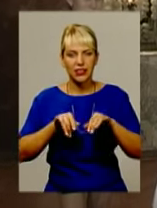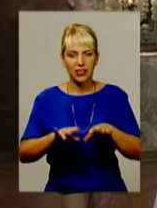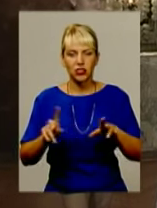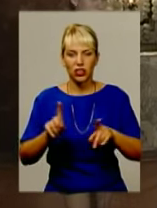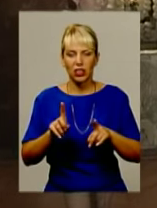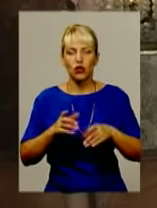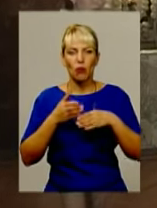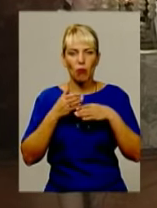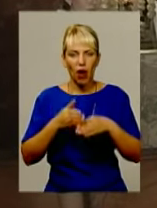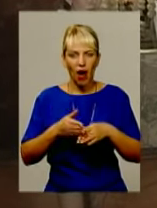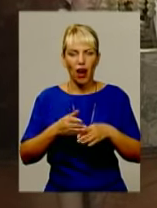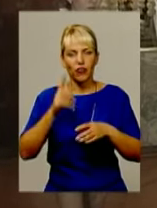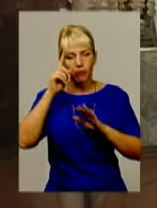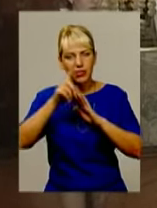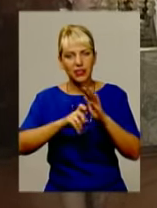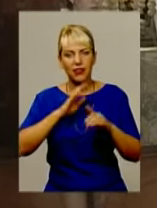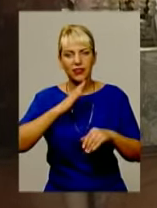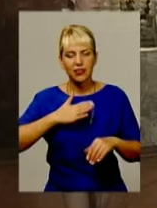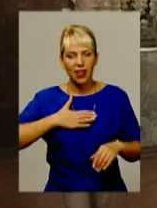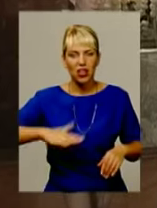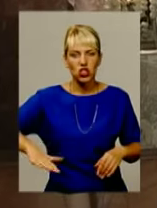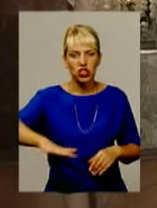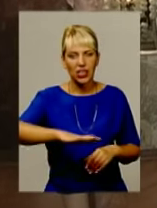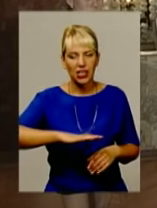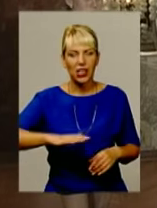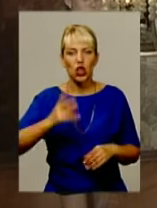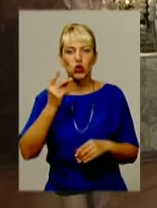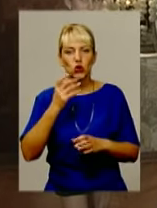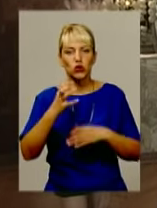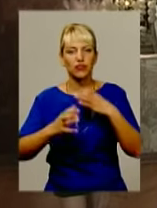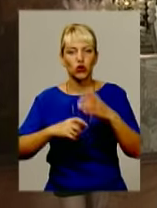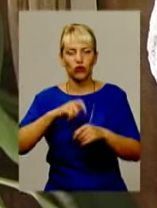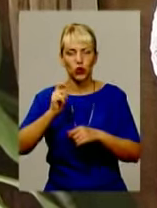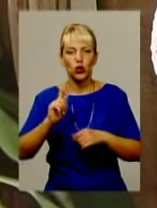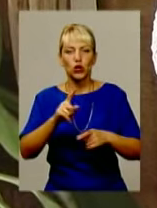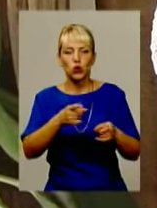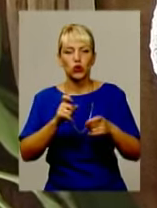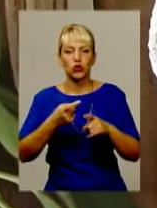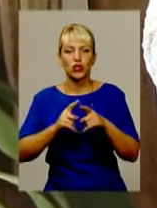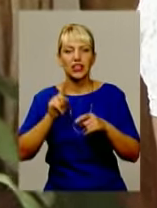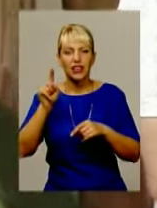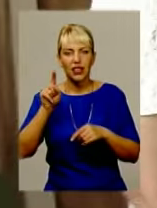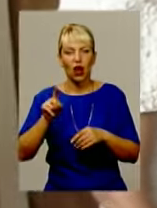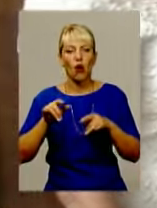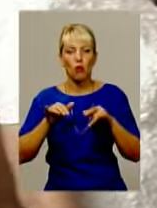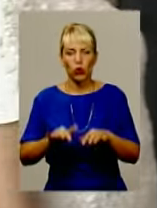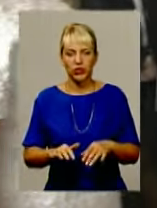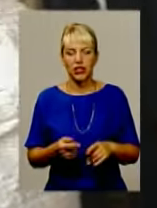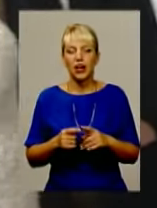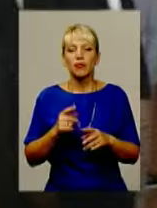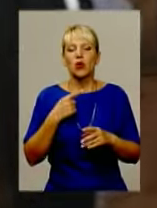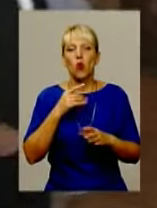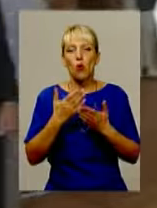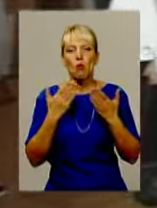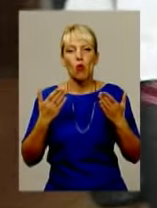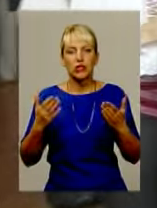пізнати наш рідний край, Другу світову війну, краще залучитися до тих подій. У художньому музеї пояснюють, тему для